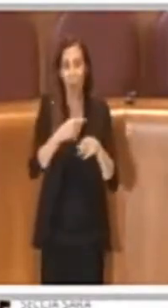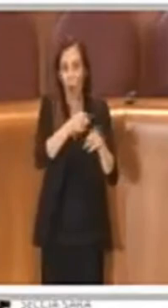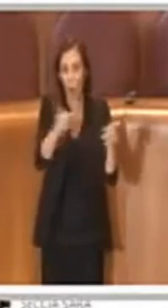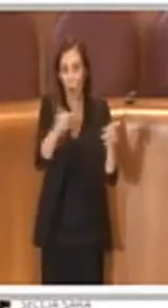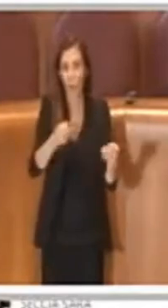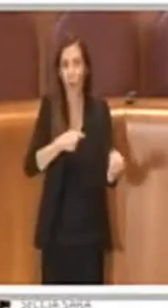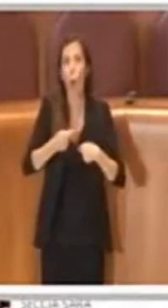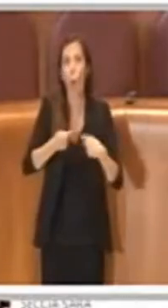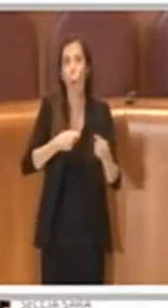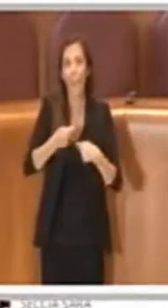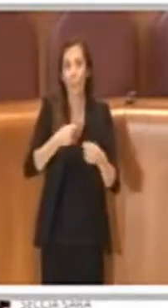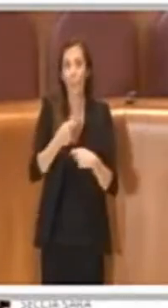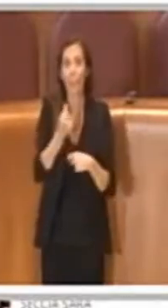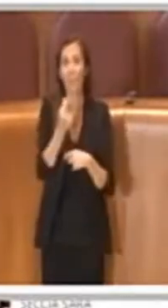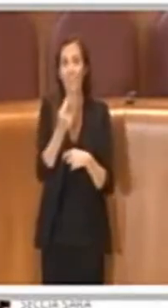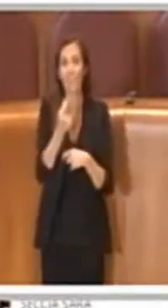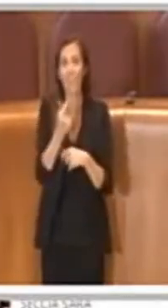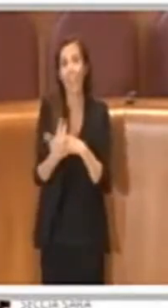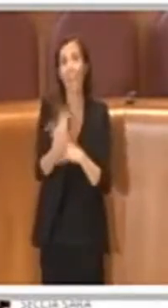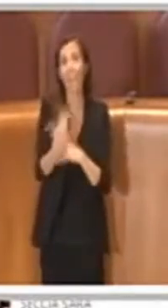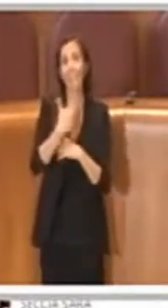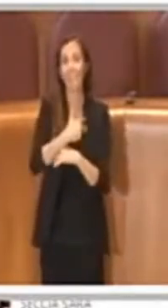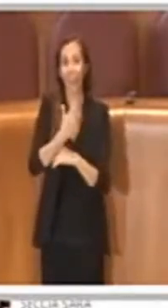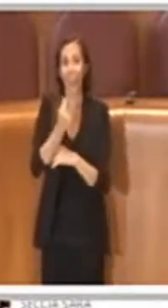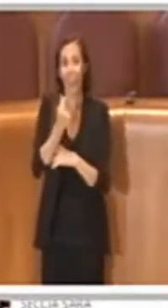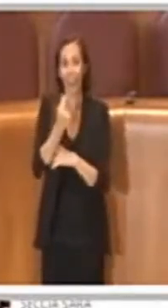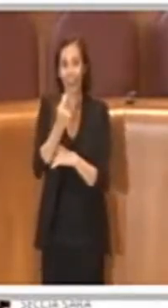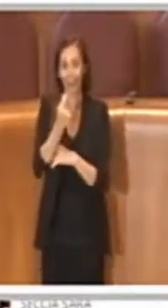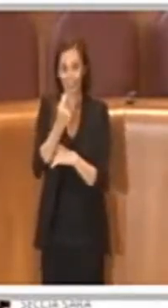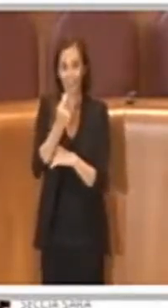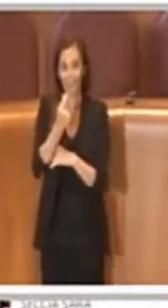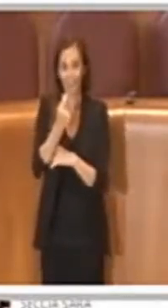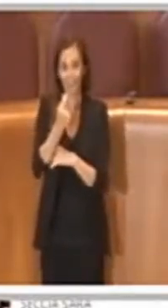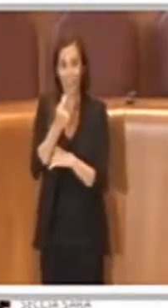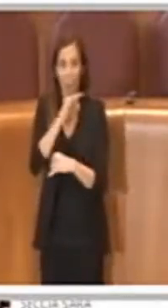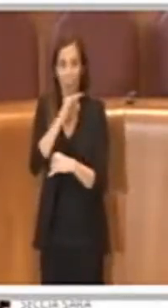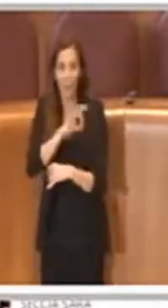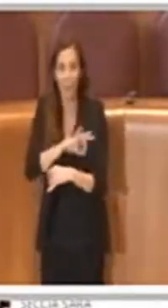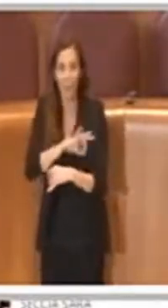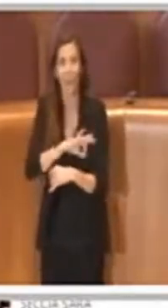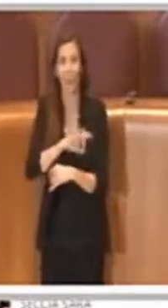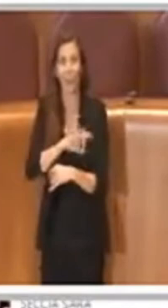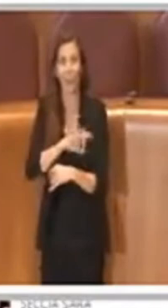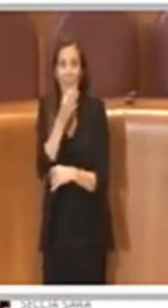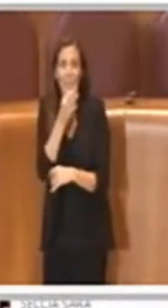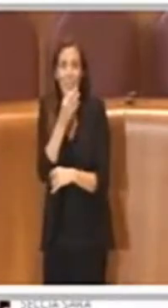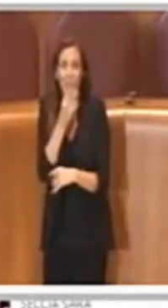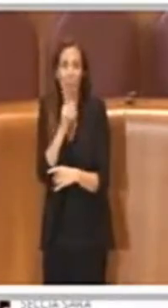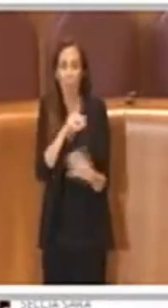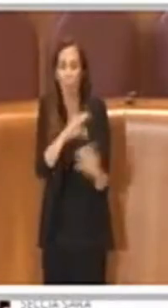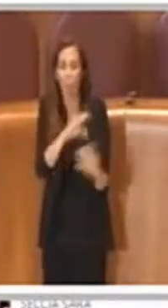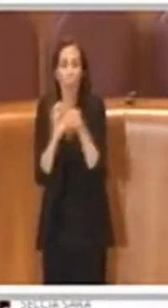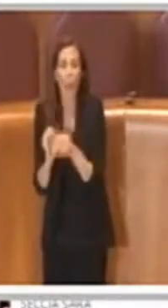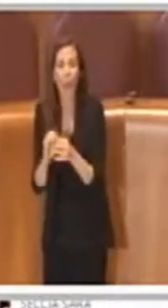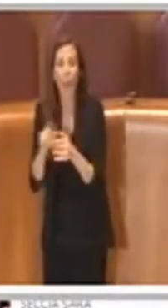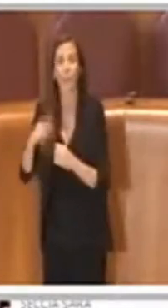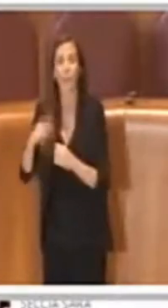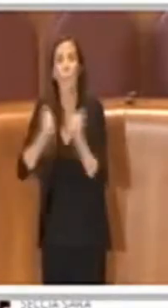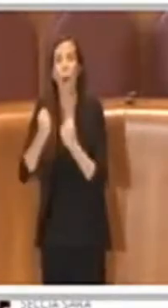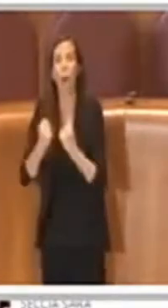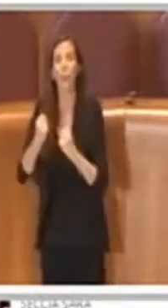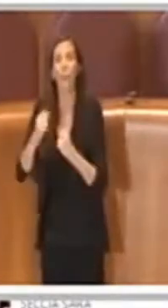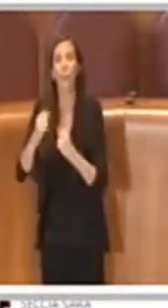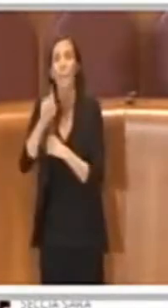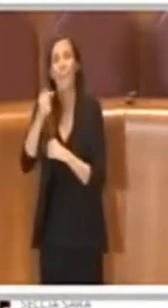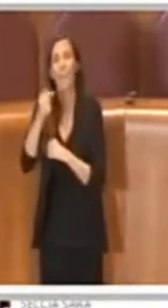centro storico, sono dovute più che altro, e lo sappiamo tutti, allo smart working, che questo ha logiche diverse